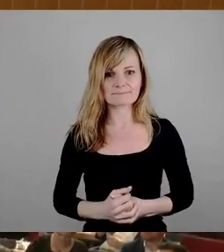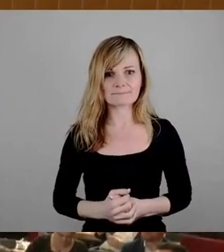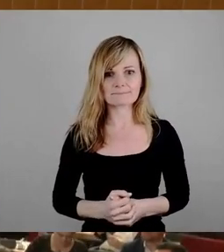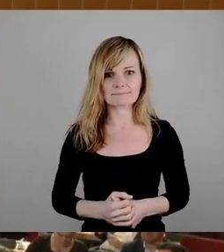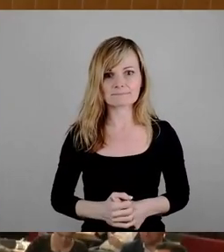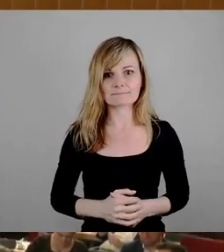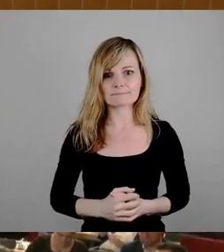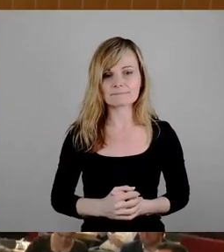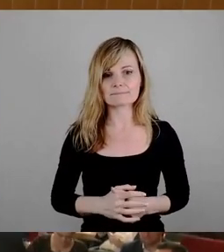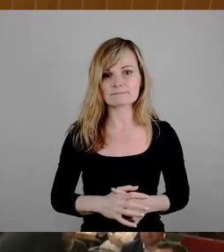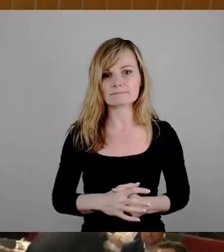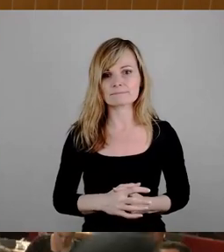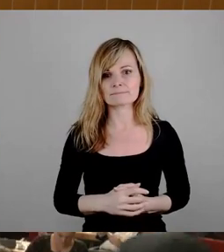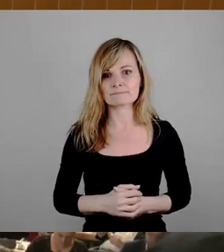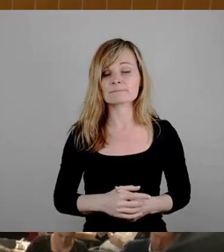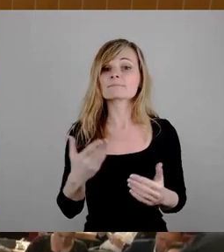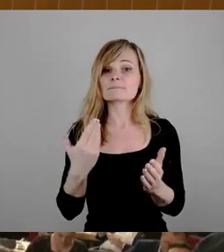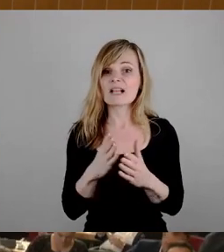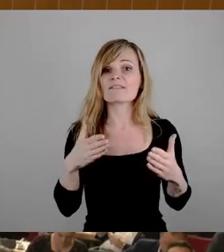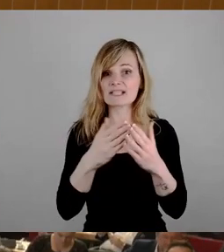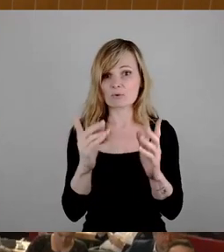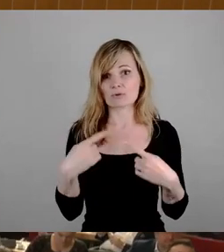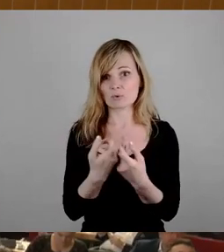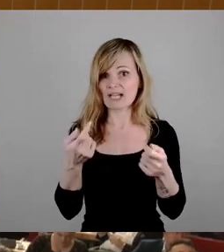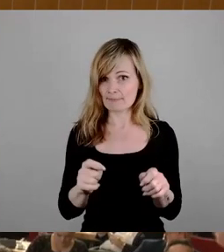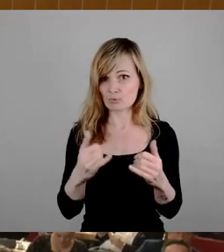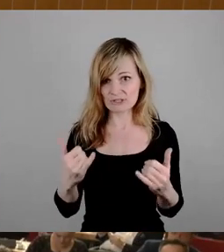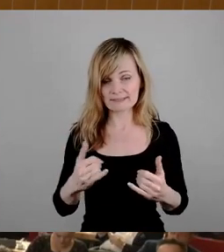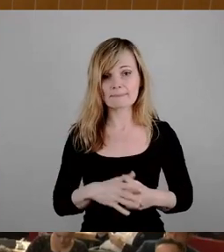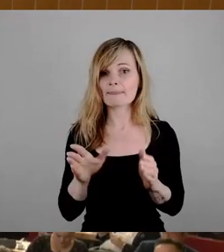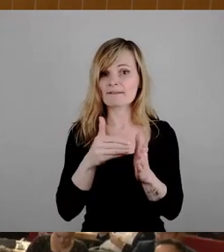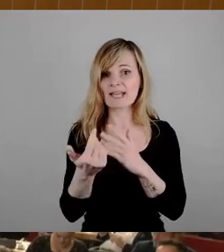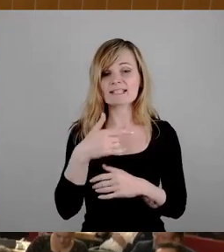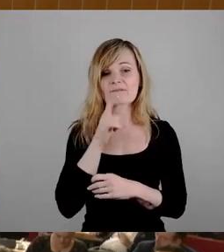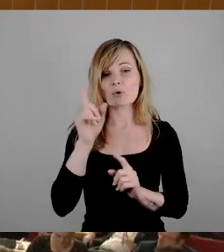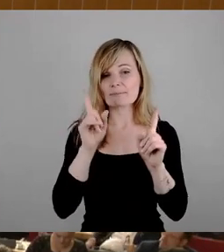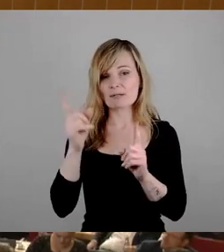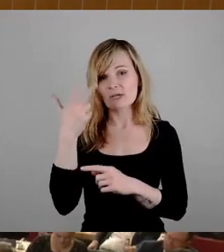So, damit ist die Fraktionsrunde erstmal abgeschlossen. Weitere Wortmeldungen, Herr Wirtz.